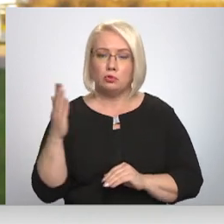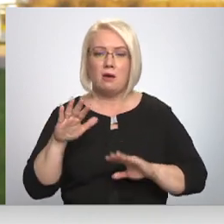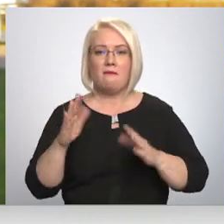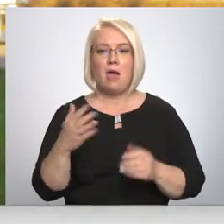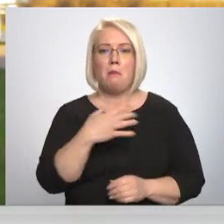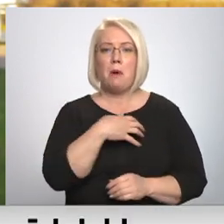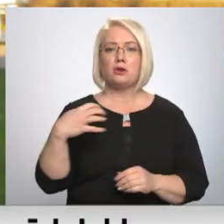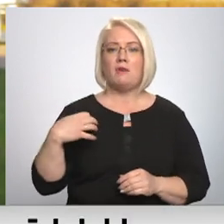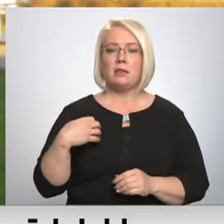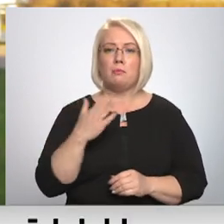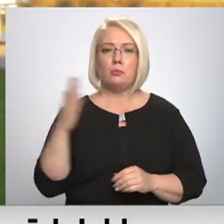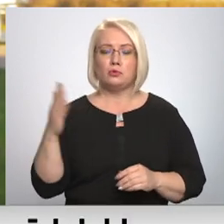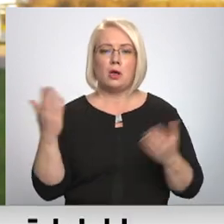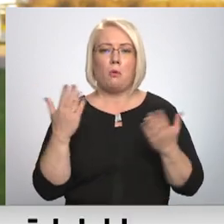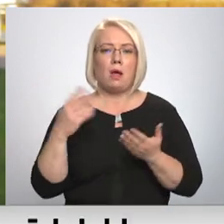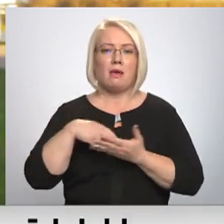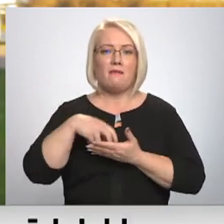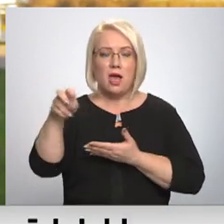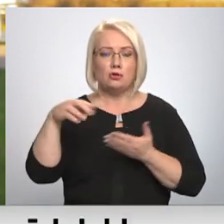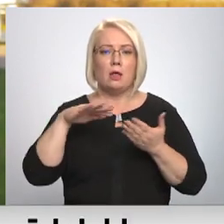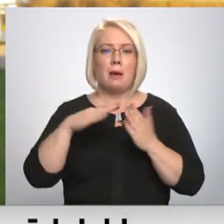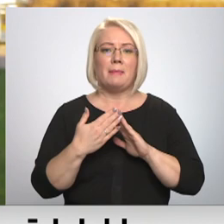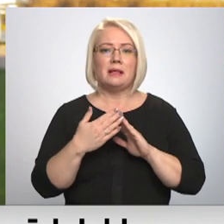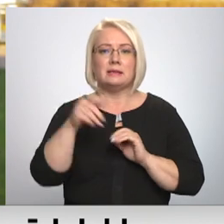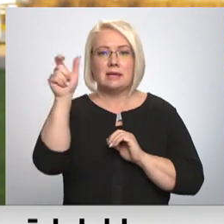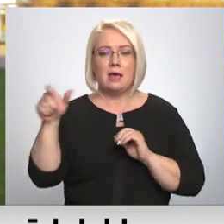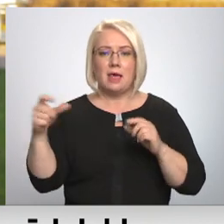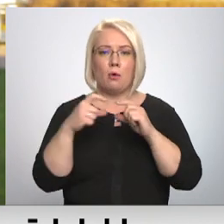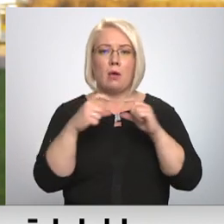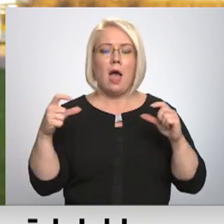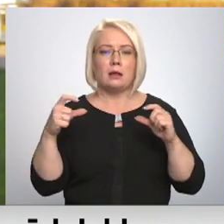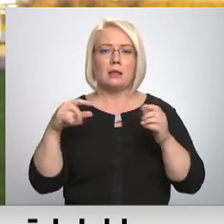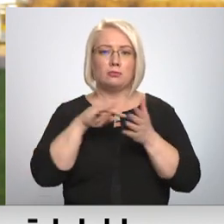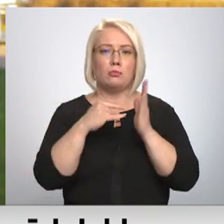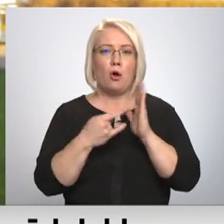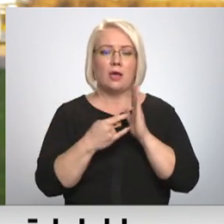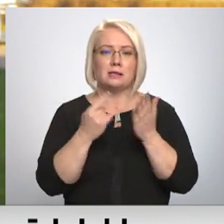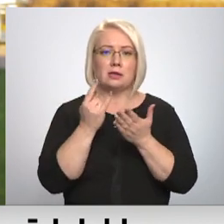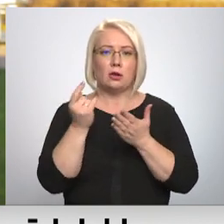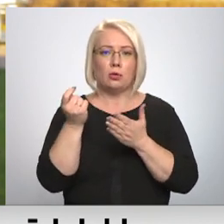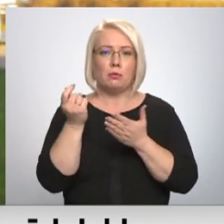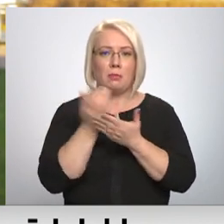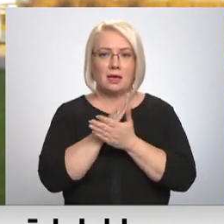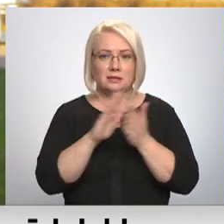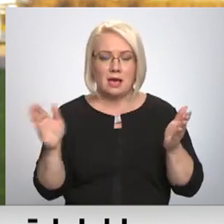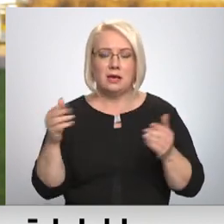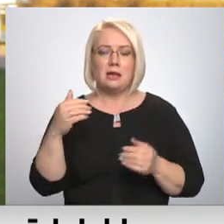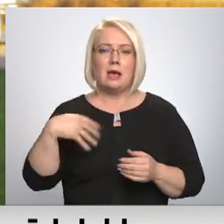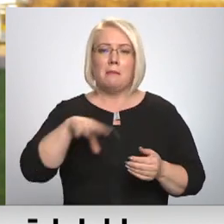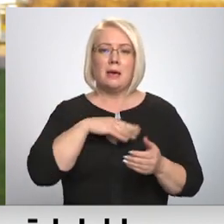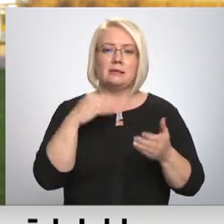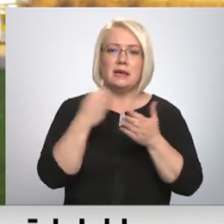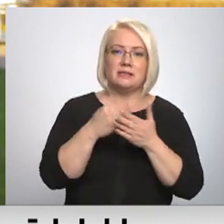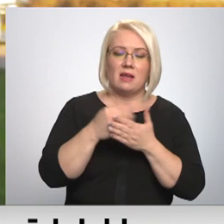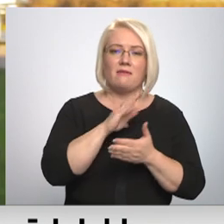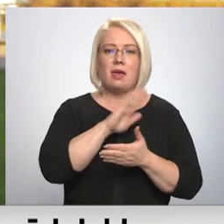pašvaldības puses kādu vēstuli, kad pilsētnieku kartas projekts ir noslēdzies, mēs viņu izvērtējām vai neizvērtējām, tas ir